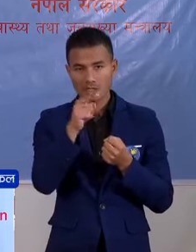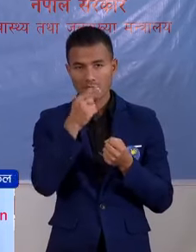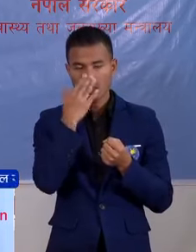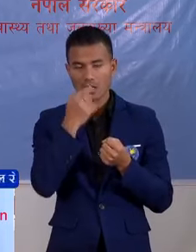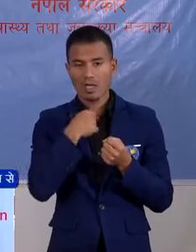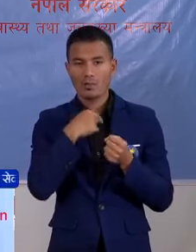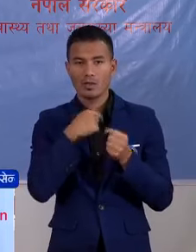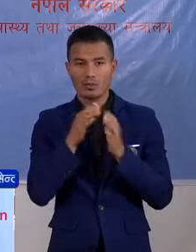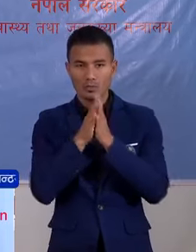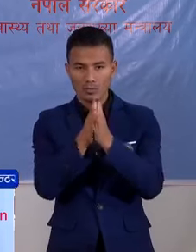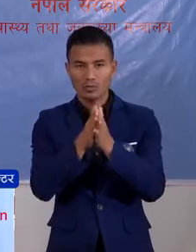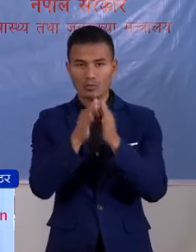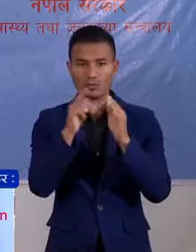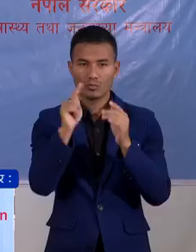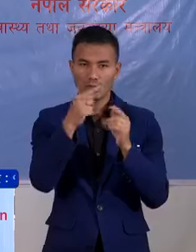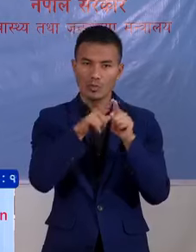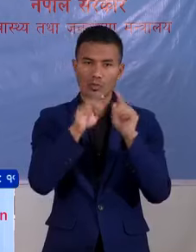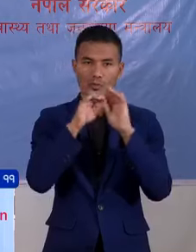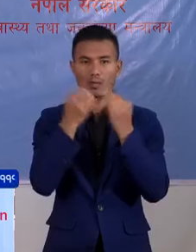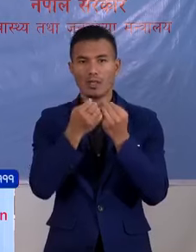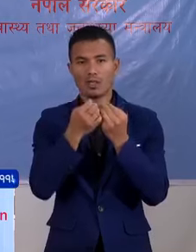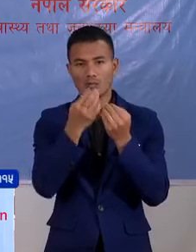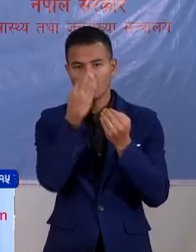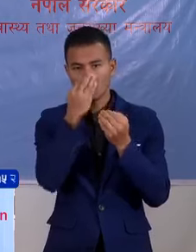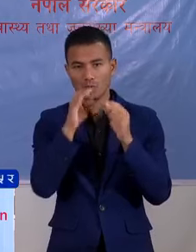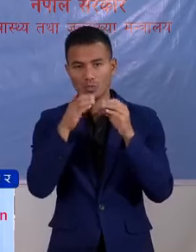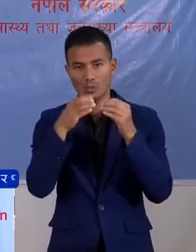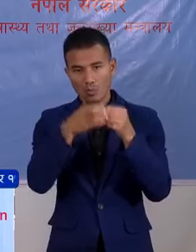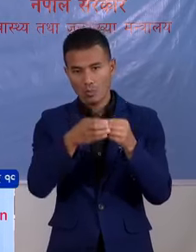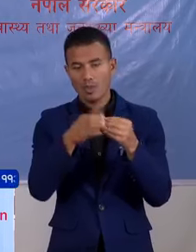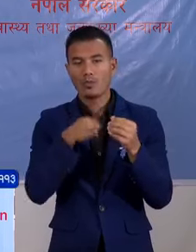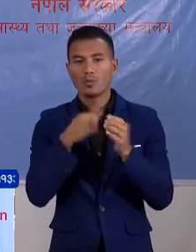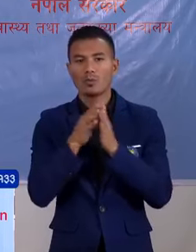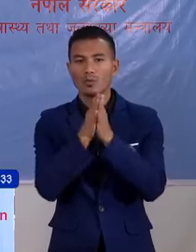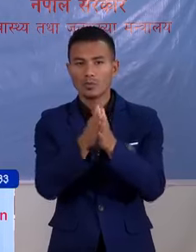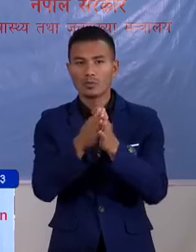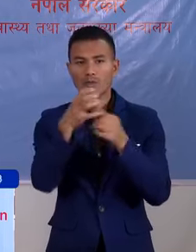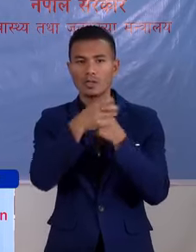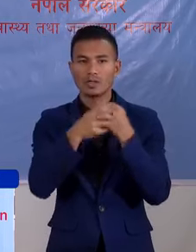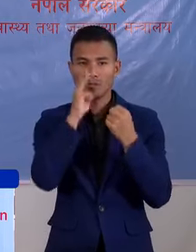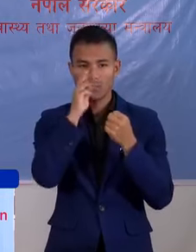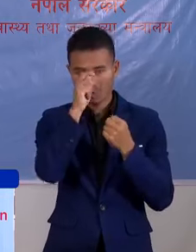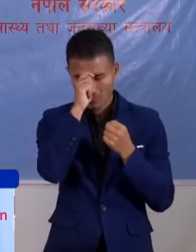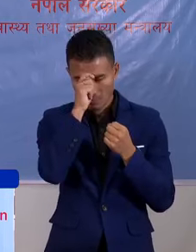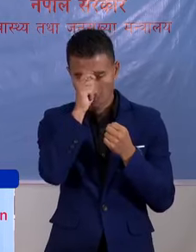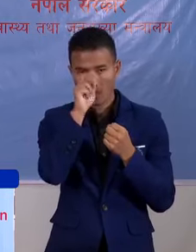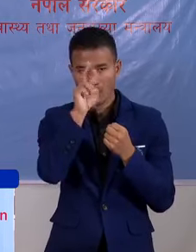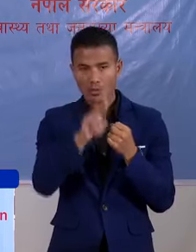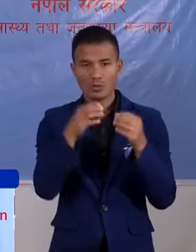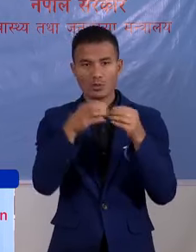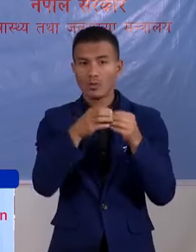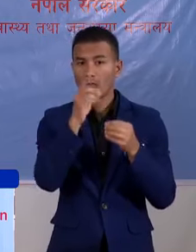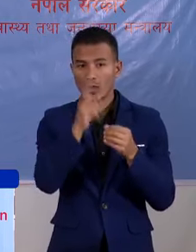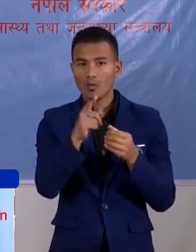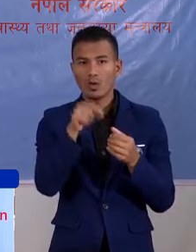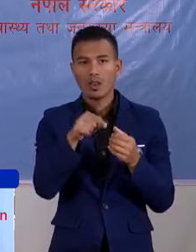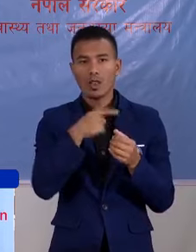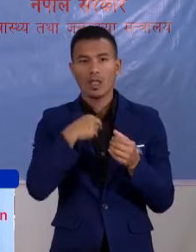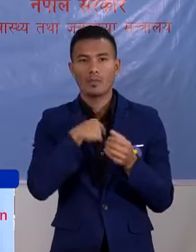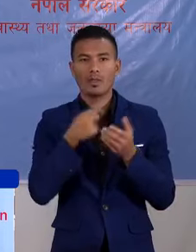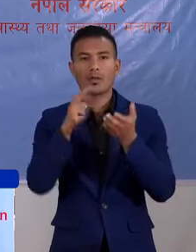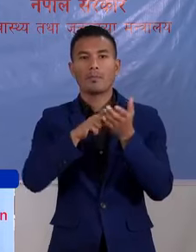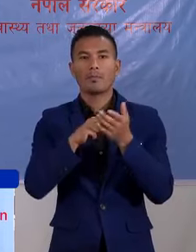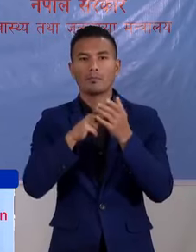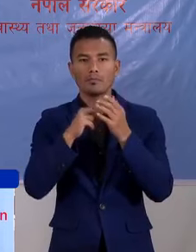आगरा गर्चु कि कुण्यपनी समधायले खासगरी मुस्लिम समधायले मा आगरा गर्चु यह देश परती सदयव इमादार ओफादार रहे को समधाय हो रहे अईले हामिले